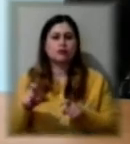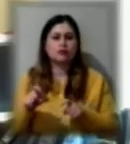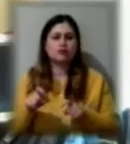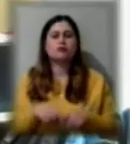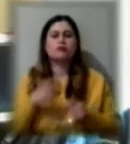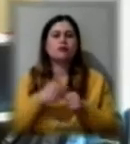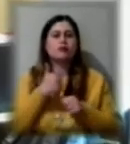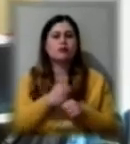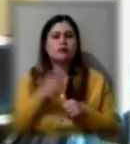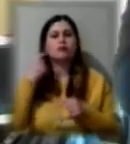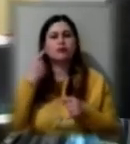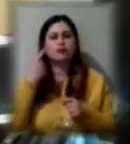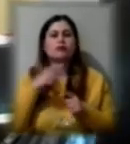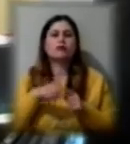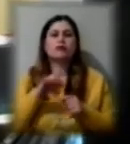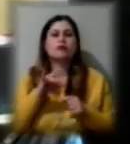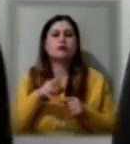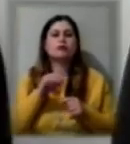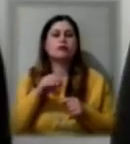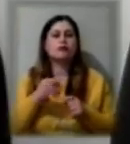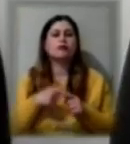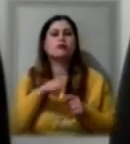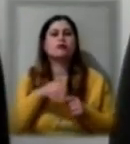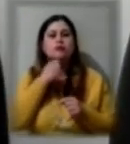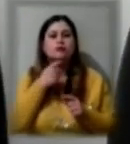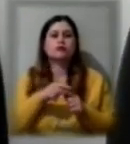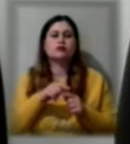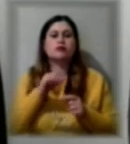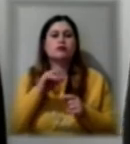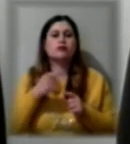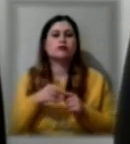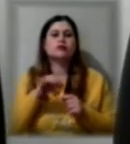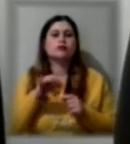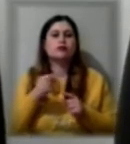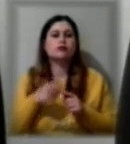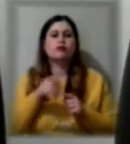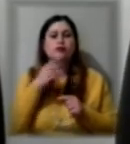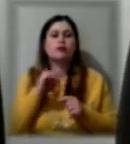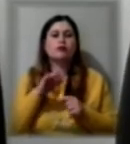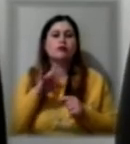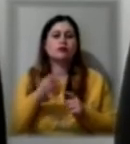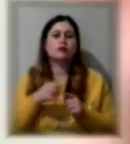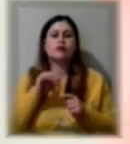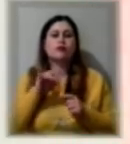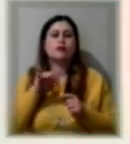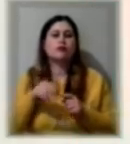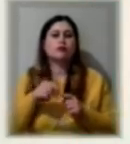допомогти ромським дітям та підліткам інтегруватися в суспільство, говорить волонтер та автор проєкту Микола Копаненко.